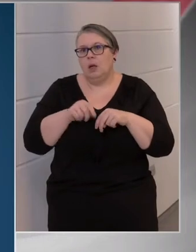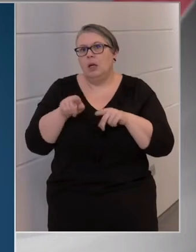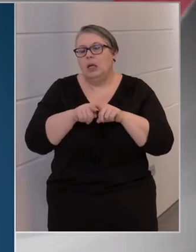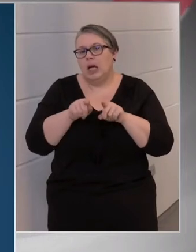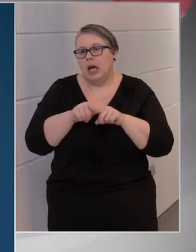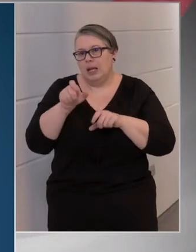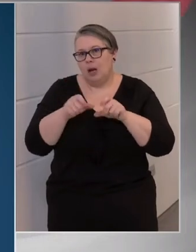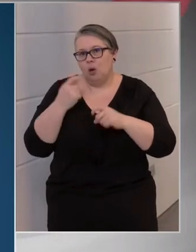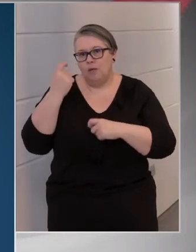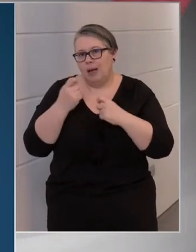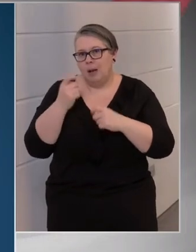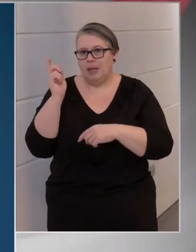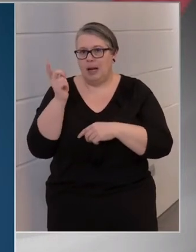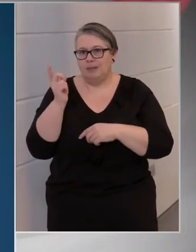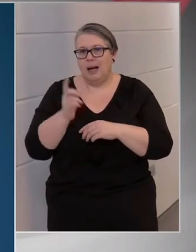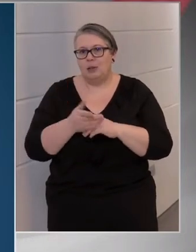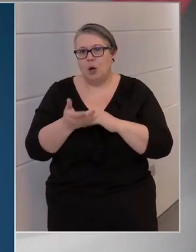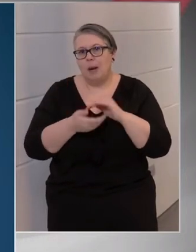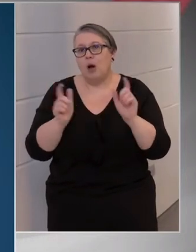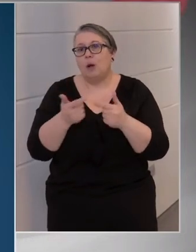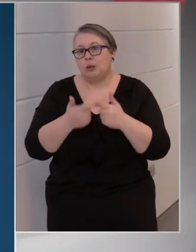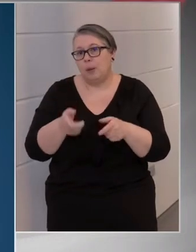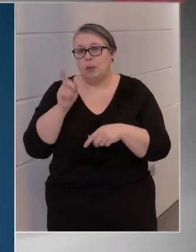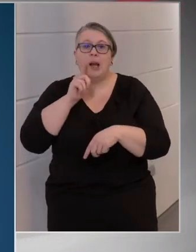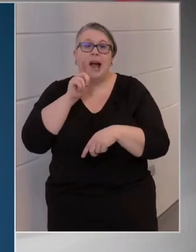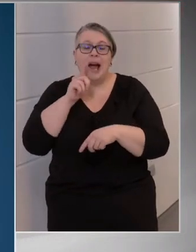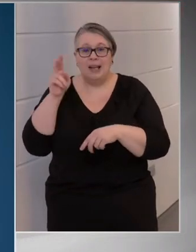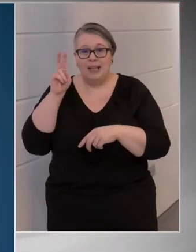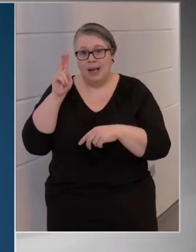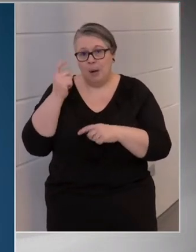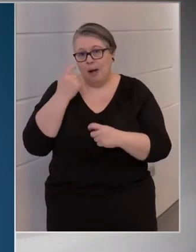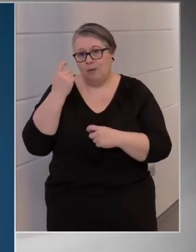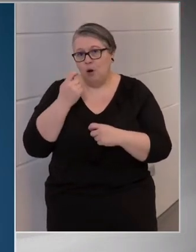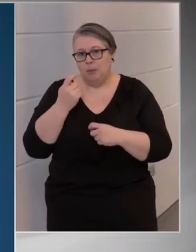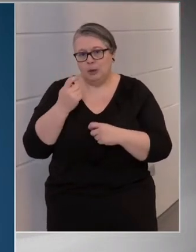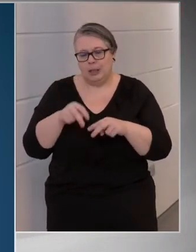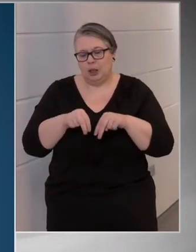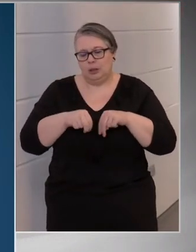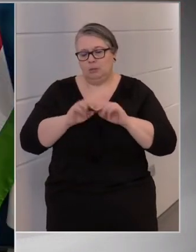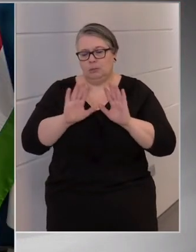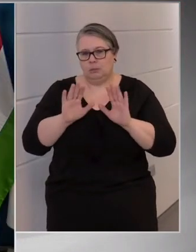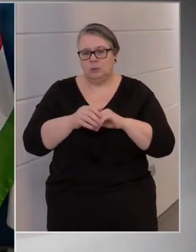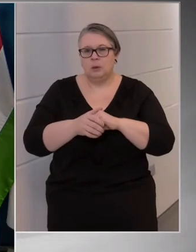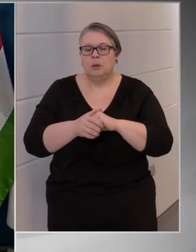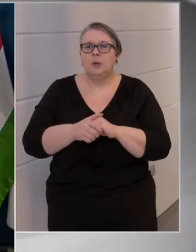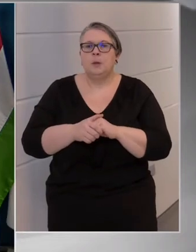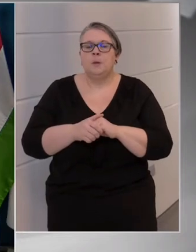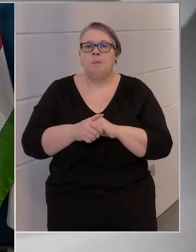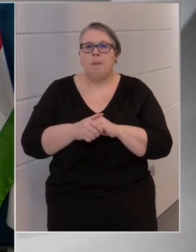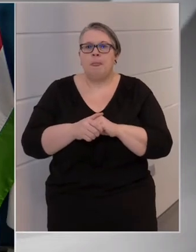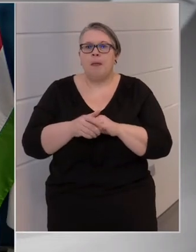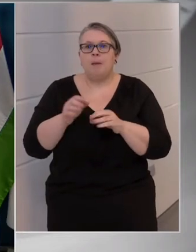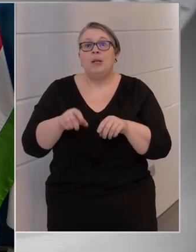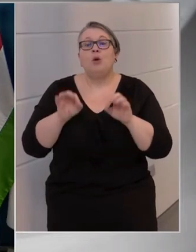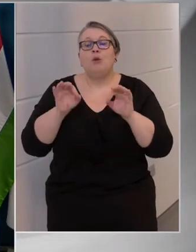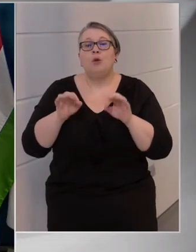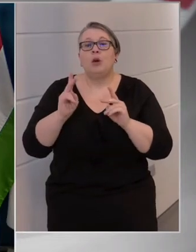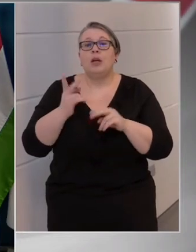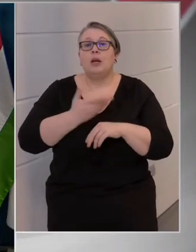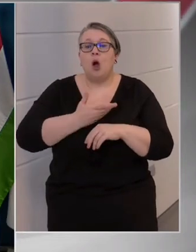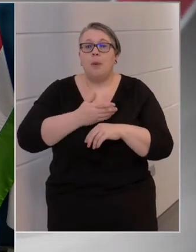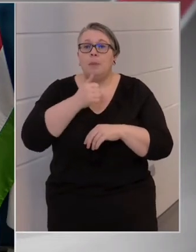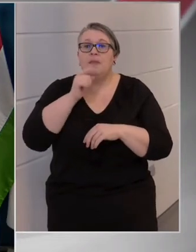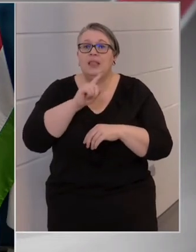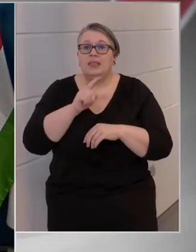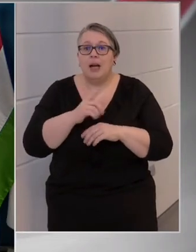vélemények, vádak és megalapozatlan álhírek megfogalmazását és terjesztésétől. Mitől függ, hogy kik kaphatnak